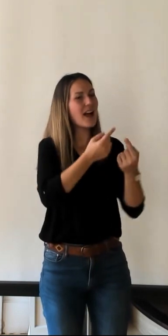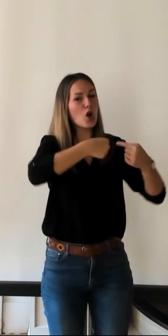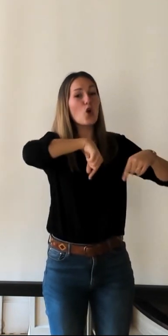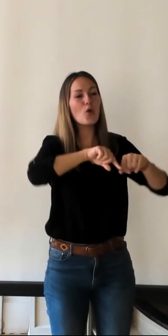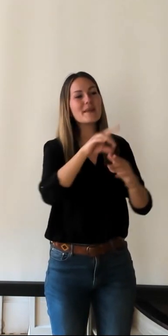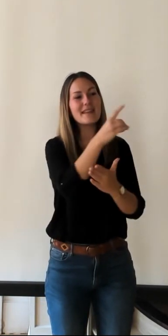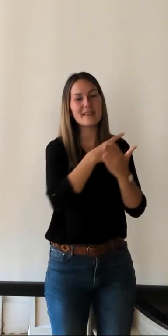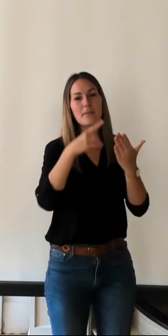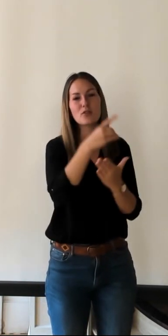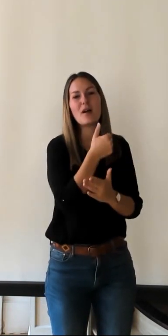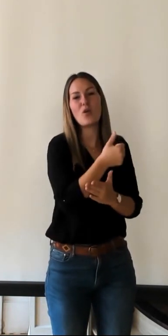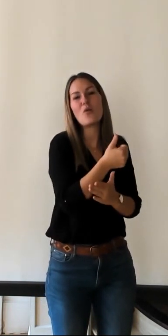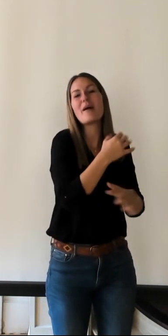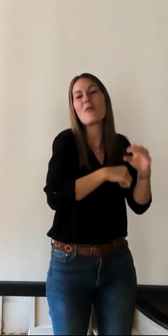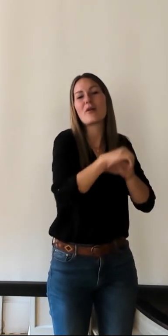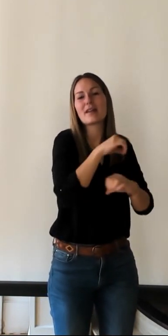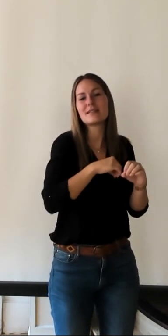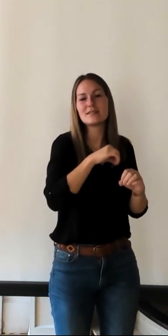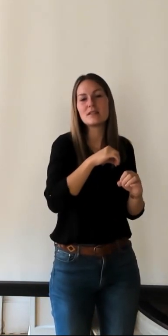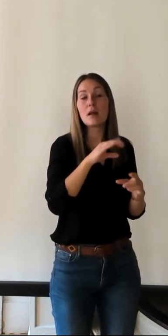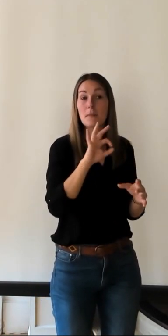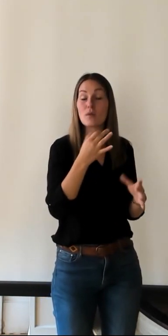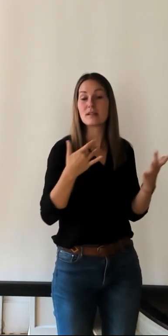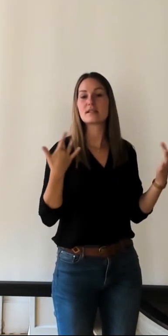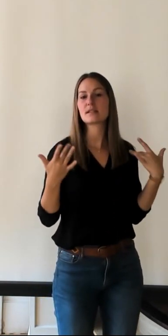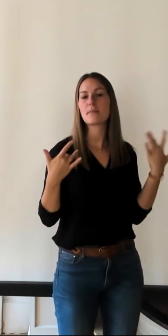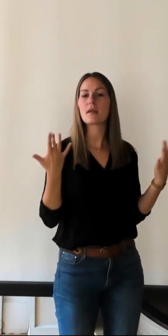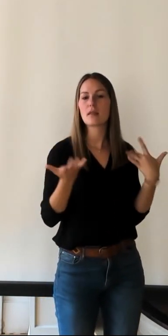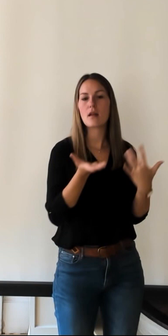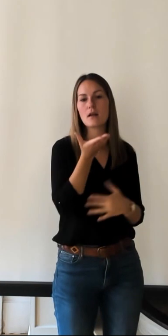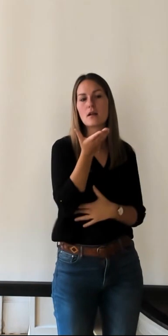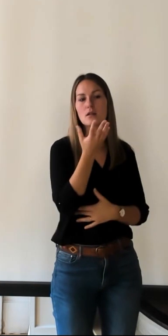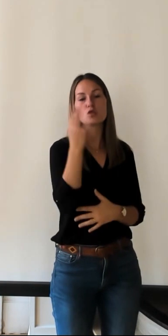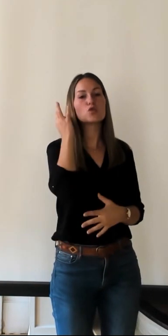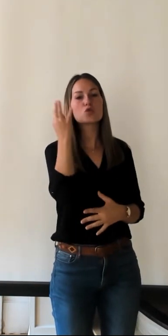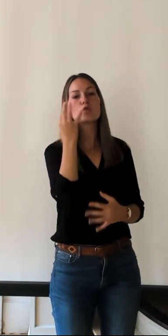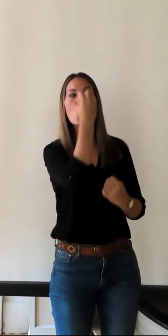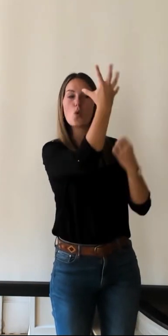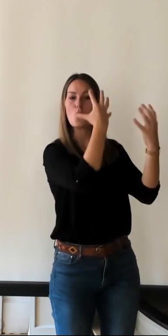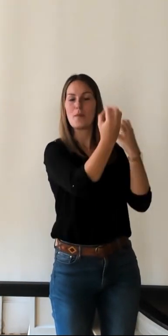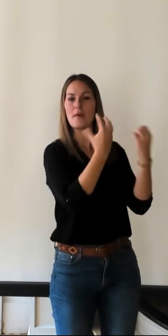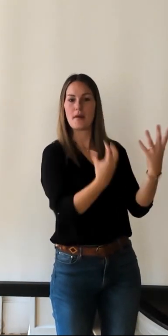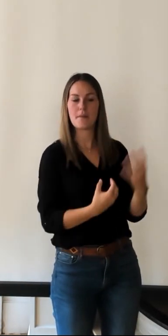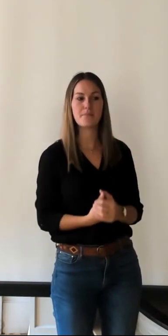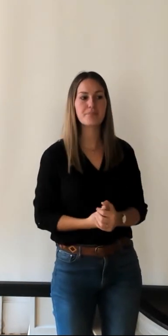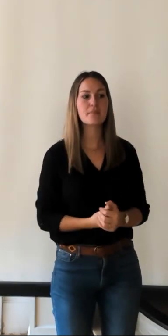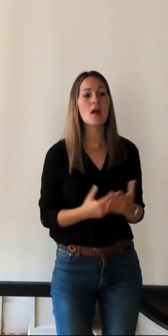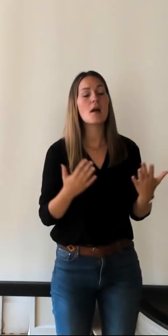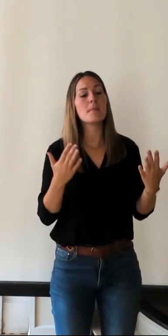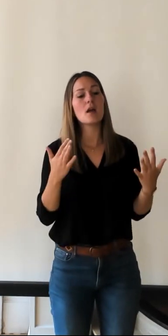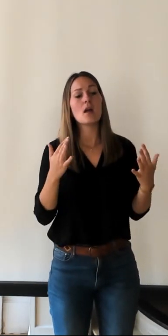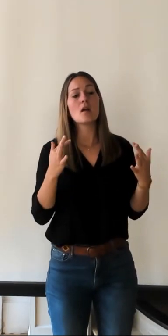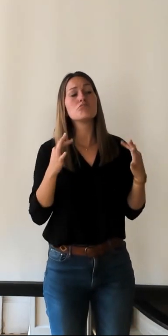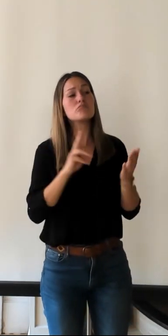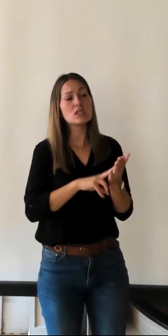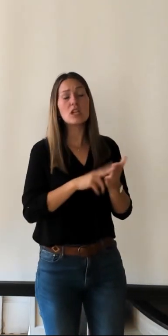départemental le son et lumière au musée des beaux-arts mais pour les circuits j'en ai pas trop parlé parce qu'en